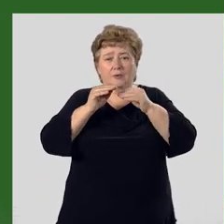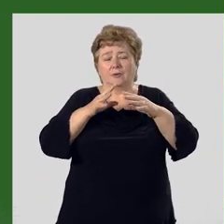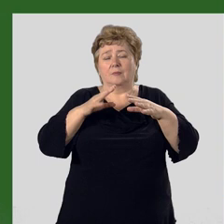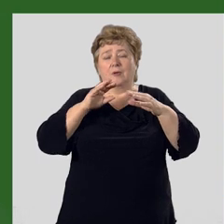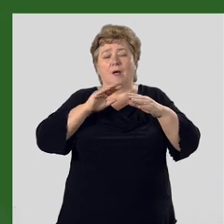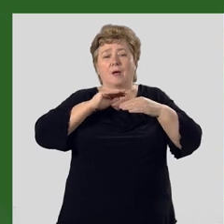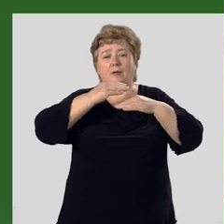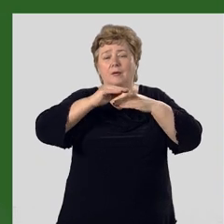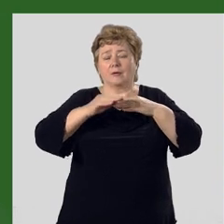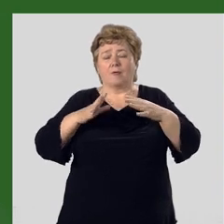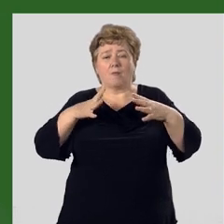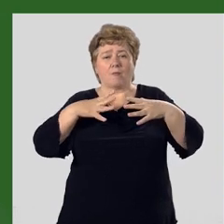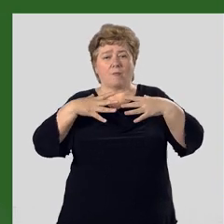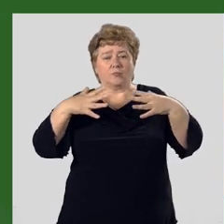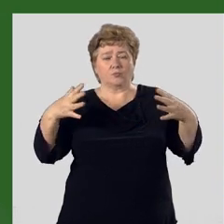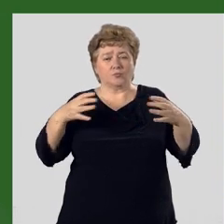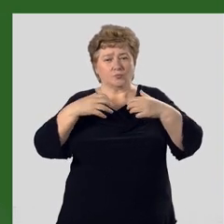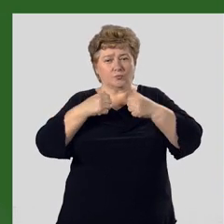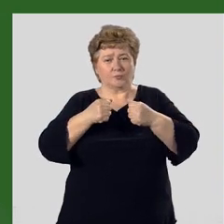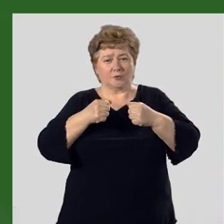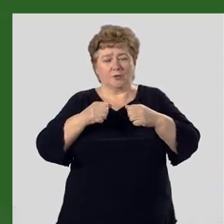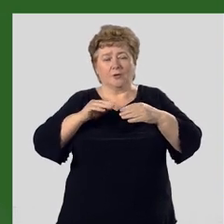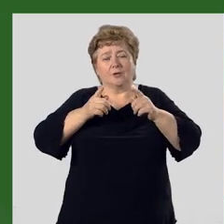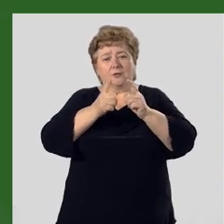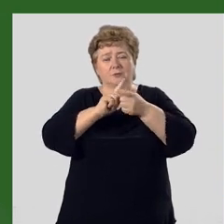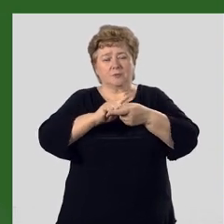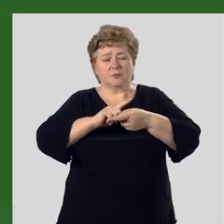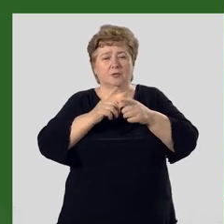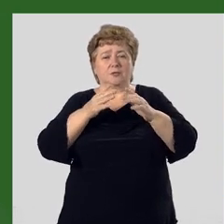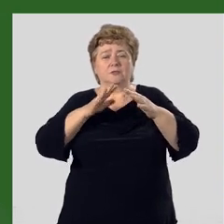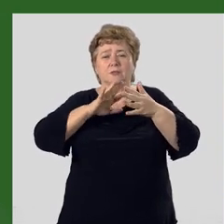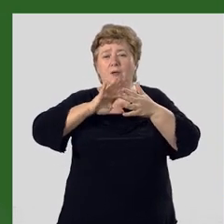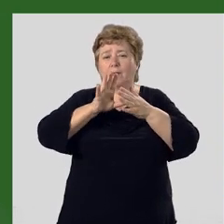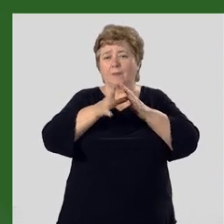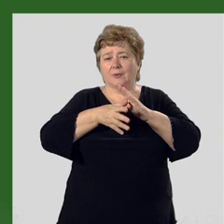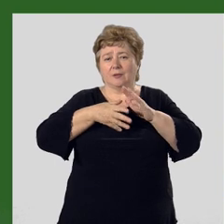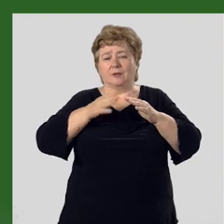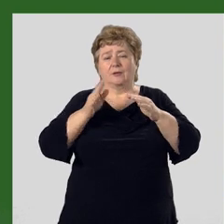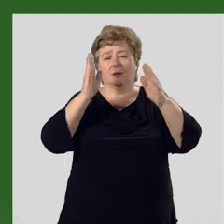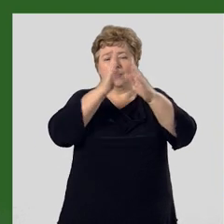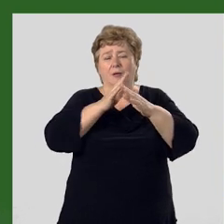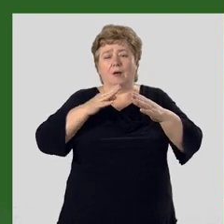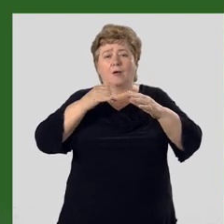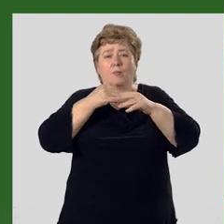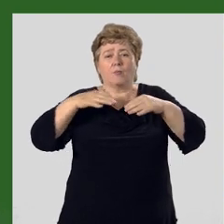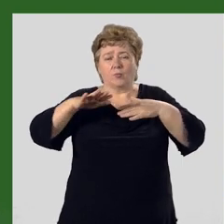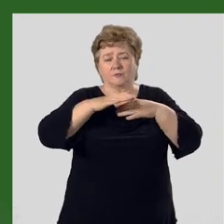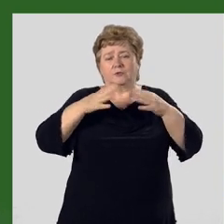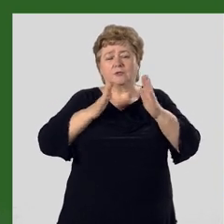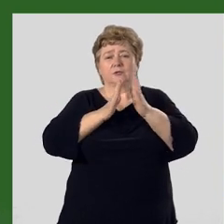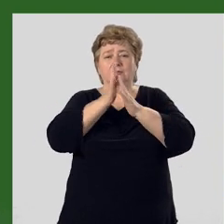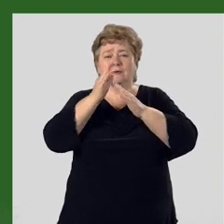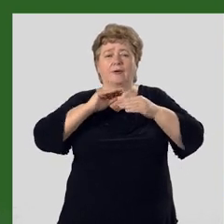рельеф более устойчив и изменяется медленнее климата, почв или растительности.